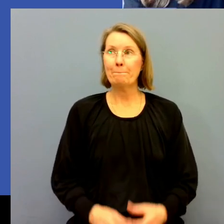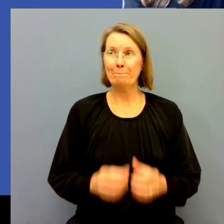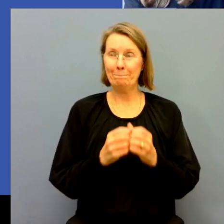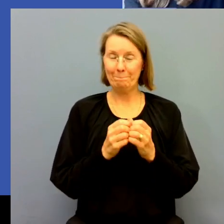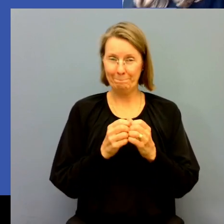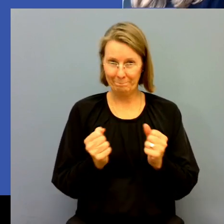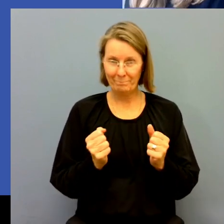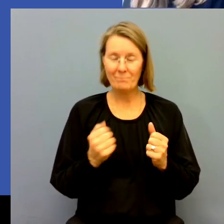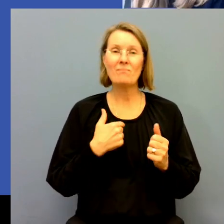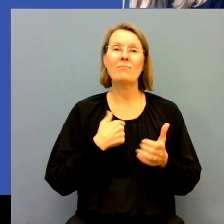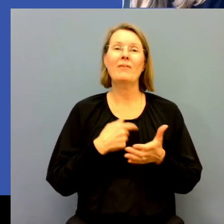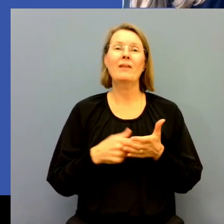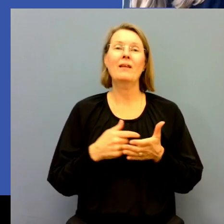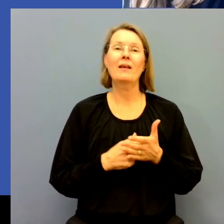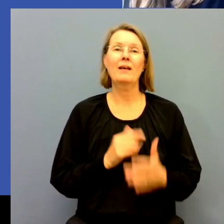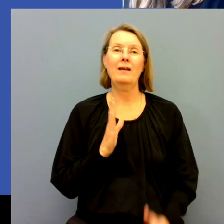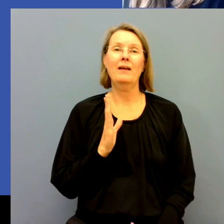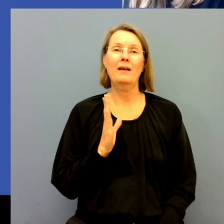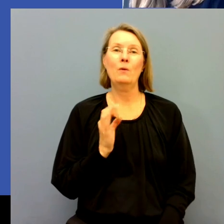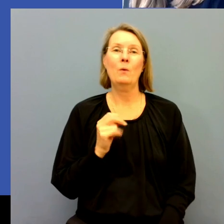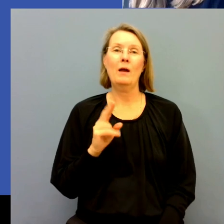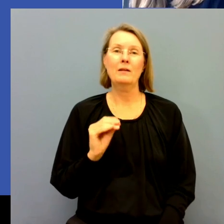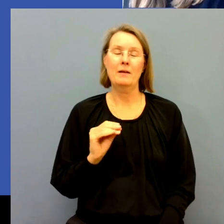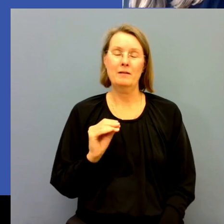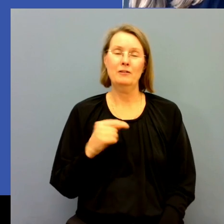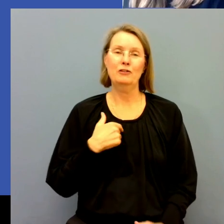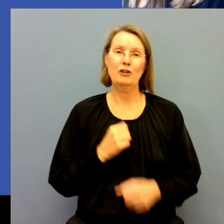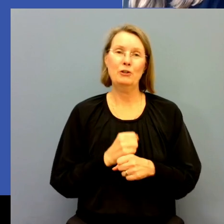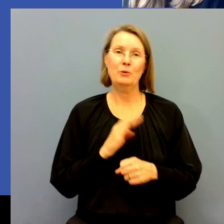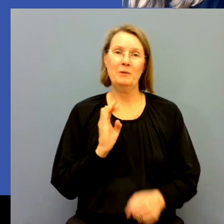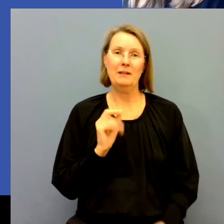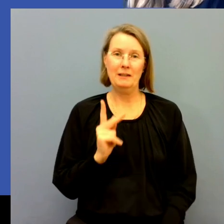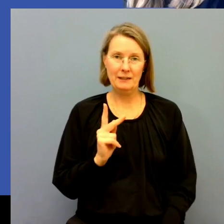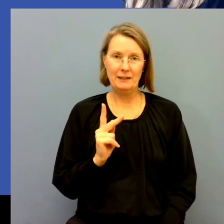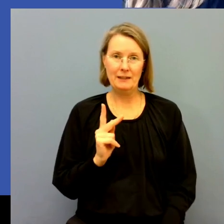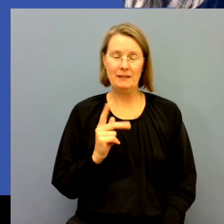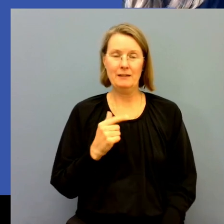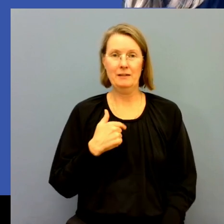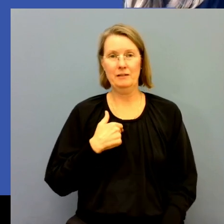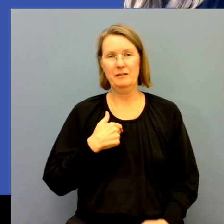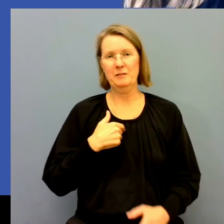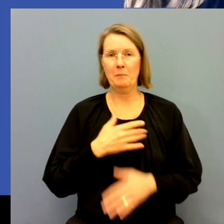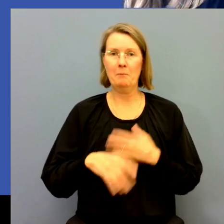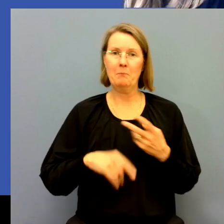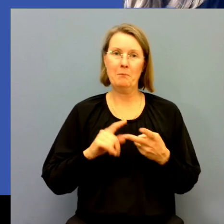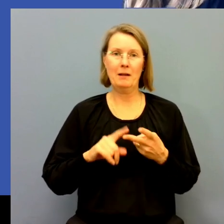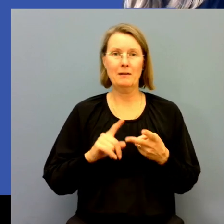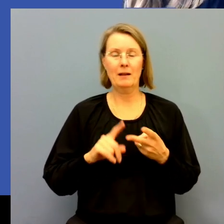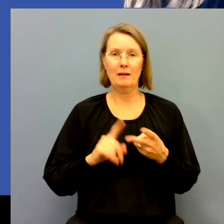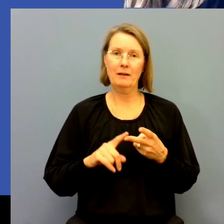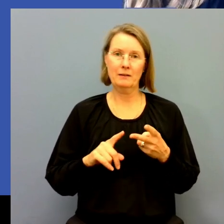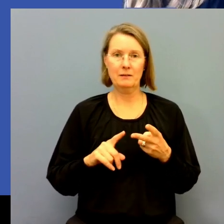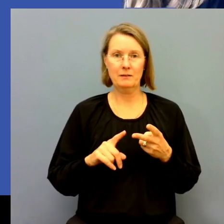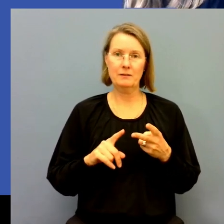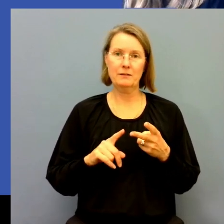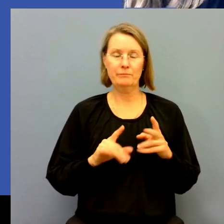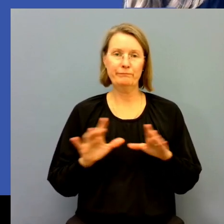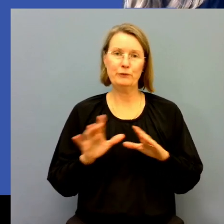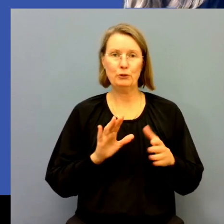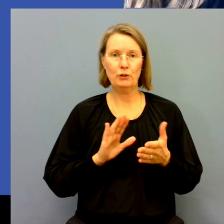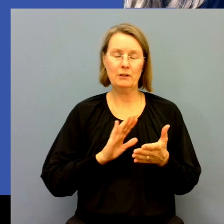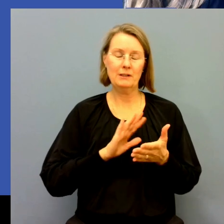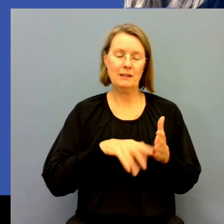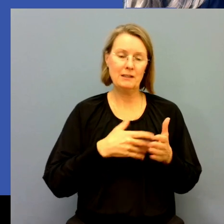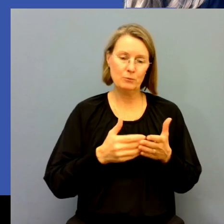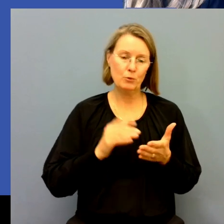Men jag heter Johanna Almdalin och jobbar på Fackförbundet DIK som bland annat organiserar teckenspråks och